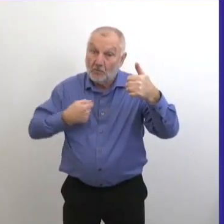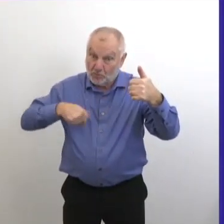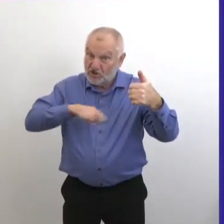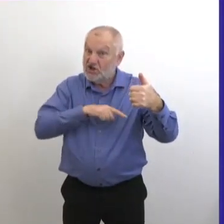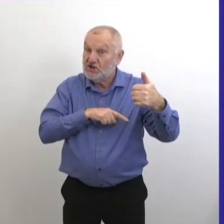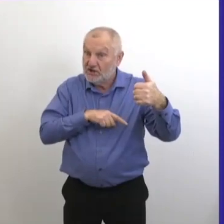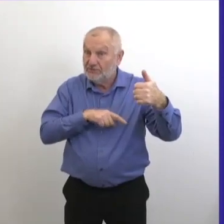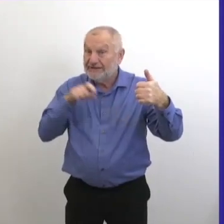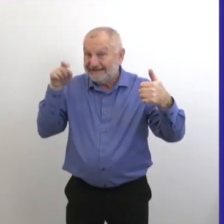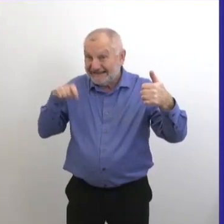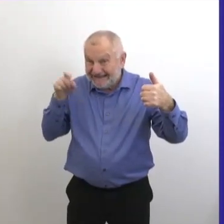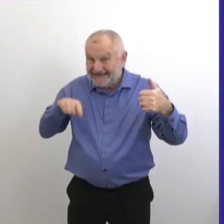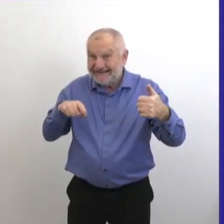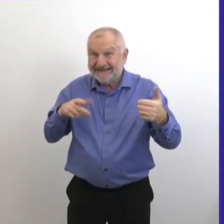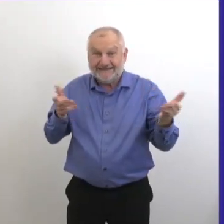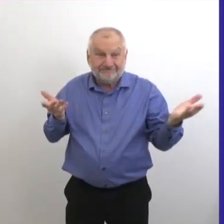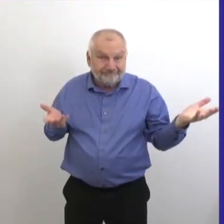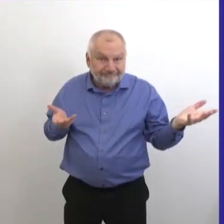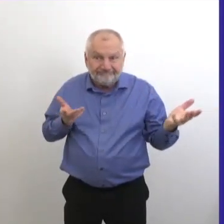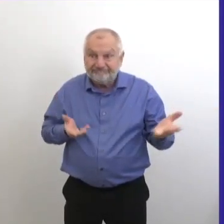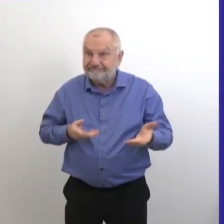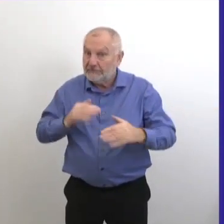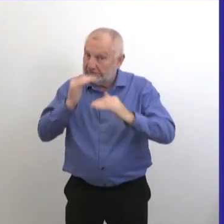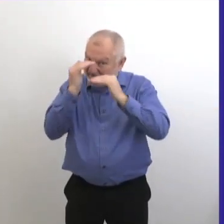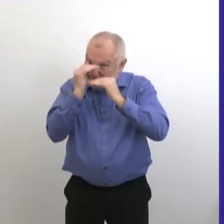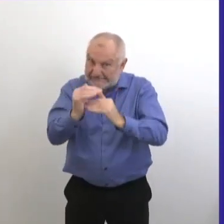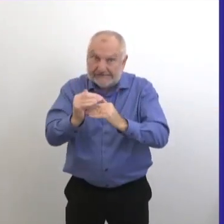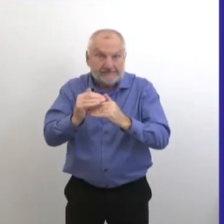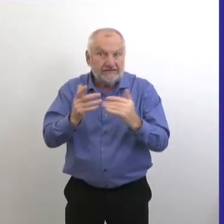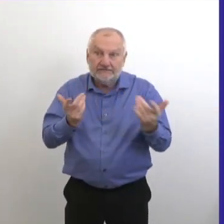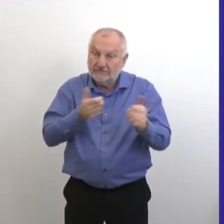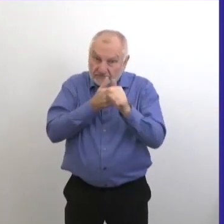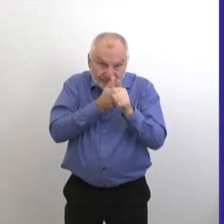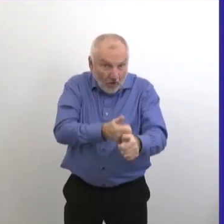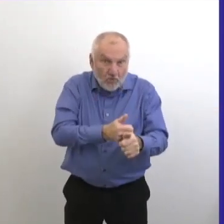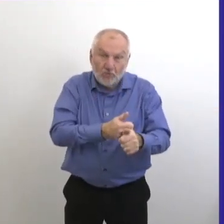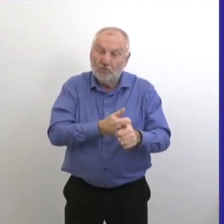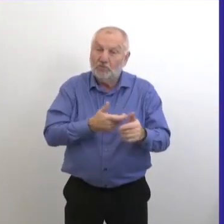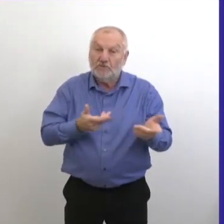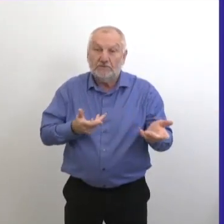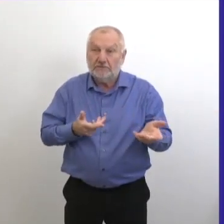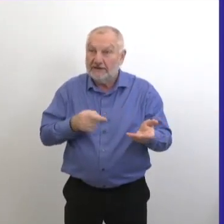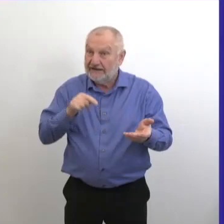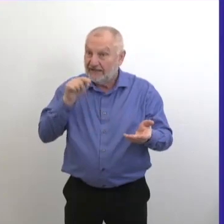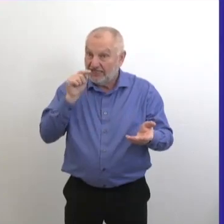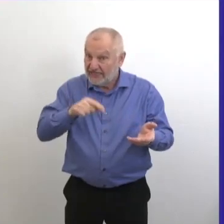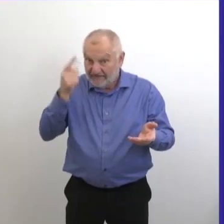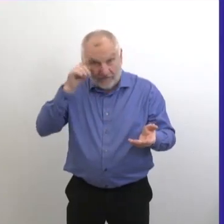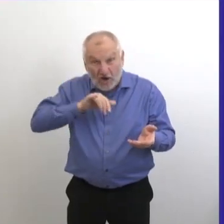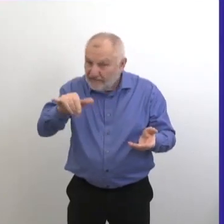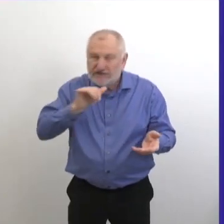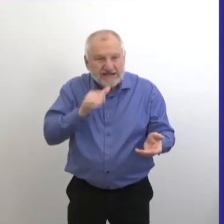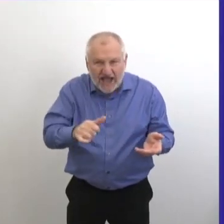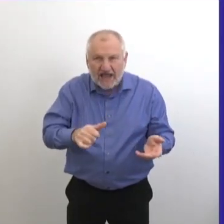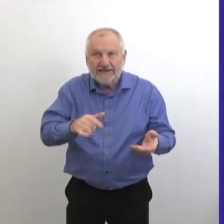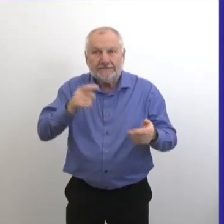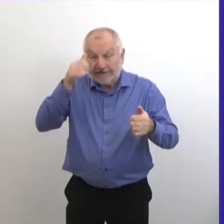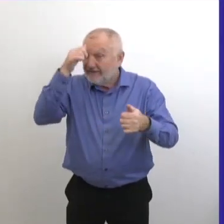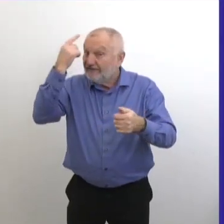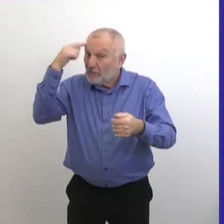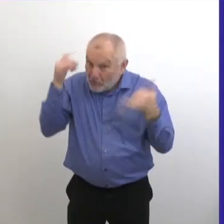On a besoin de faire la manière dont on fait les choses normalement. Ça ne va pas être comme ça pour toujours, mais ça doit l'être pour le moment.